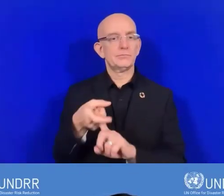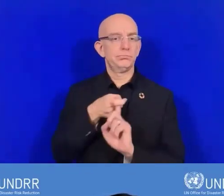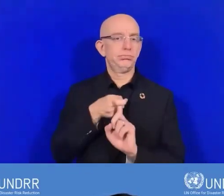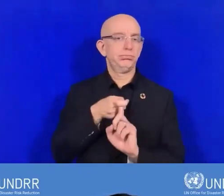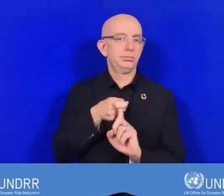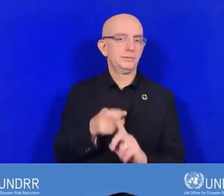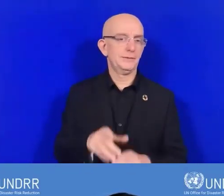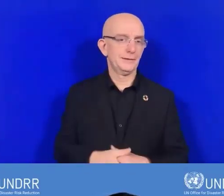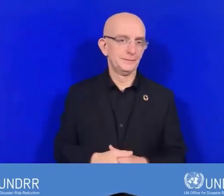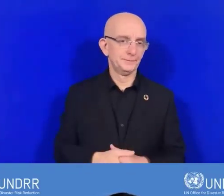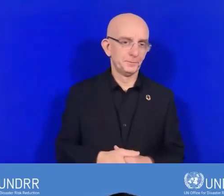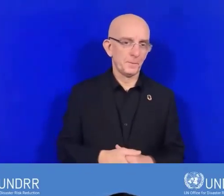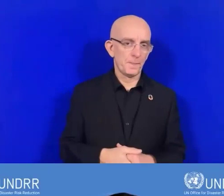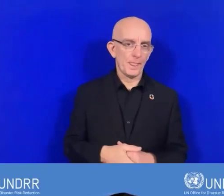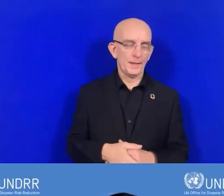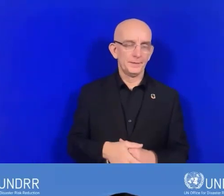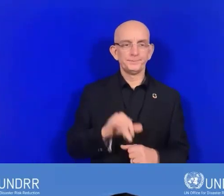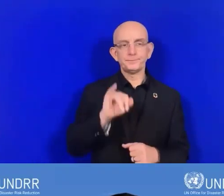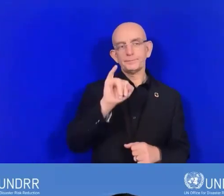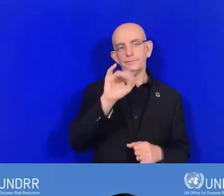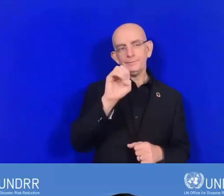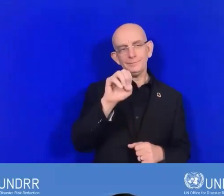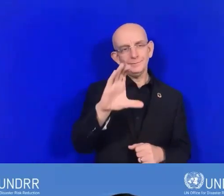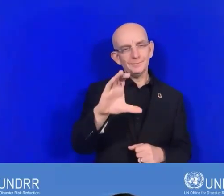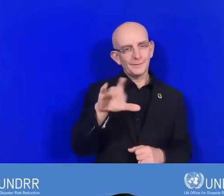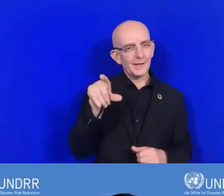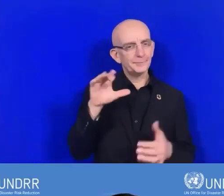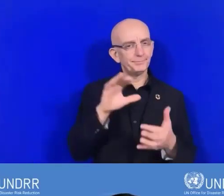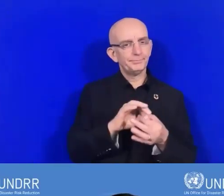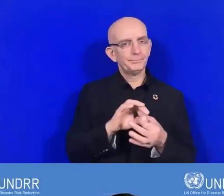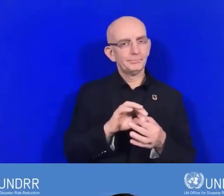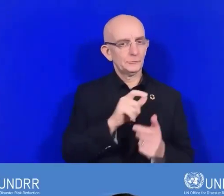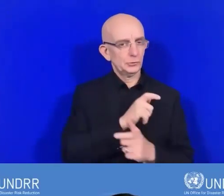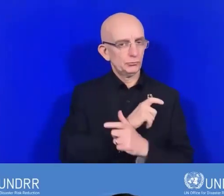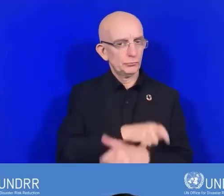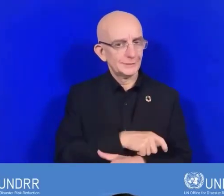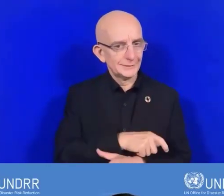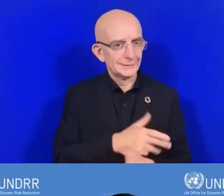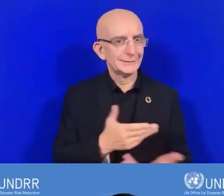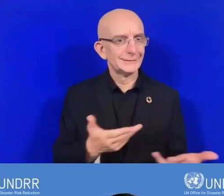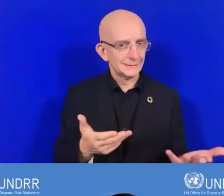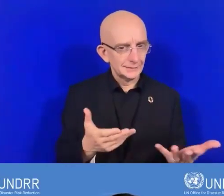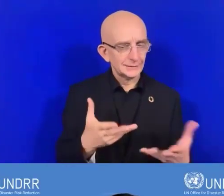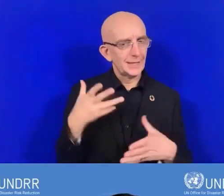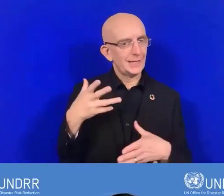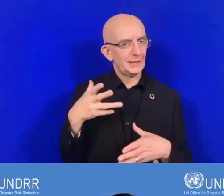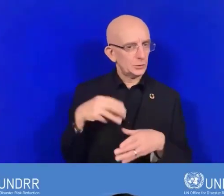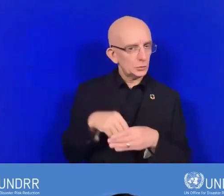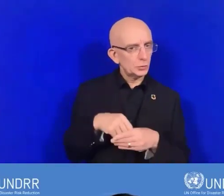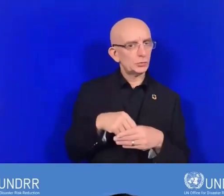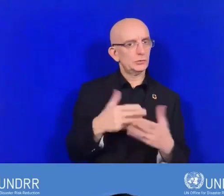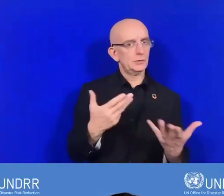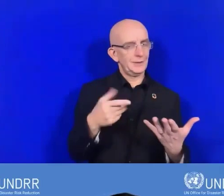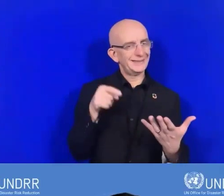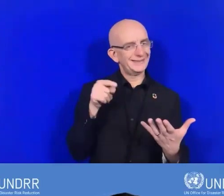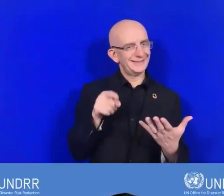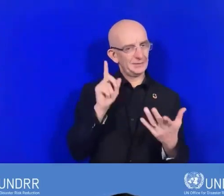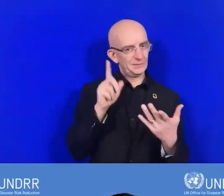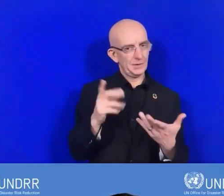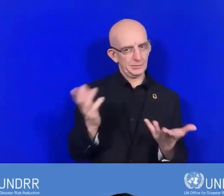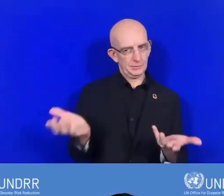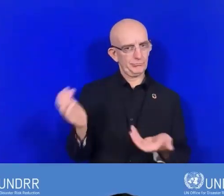Ceci devrait donc être fait avec les partenaires locaux, les unités gouvernementales,